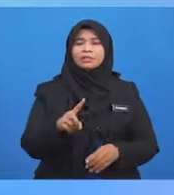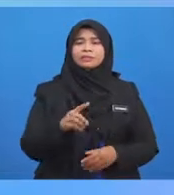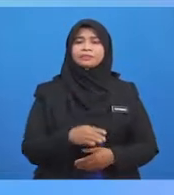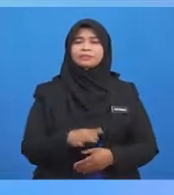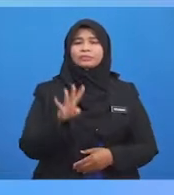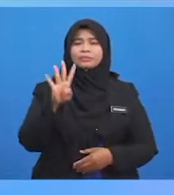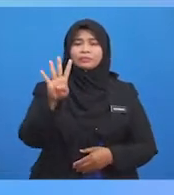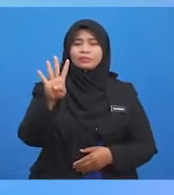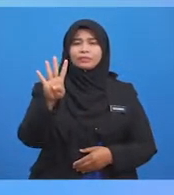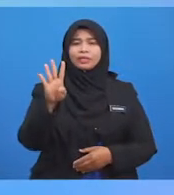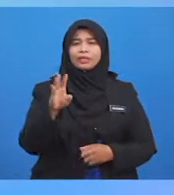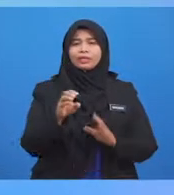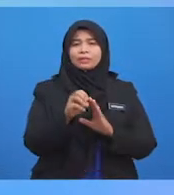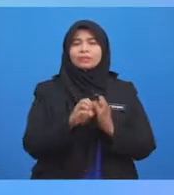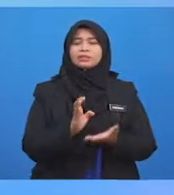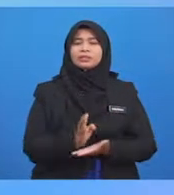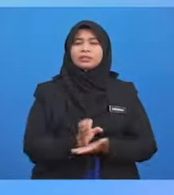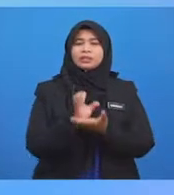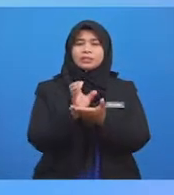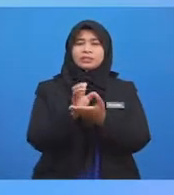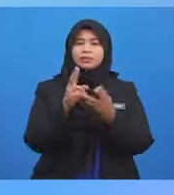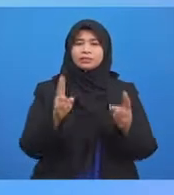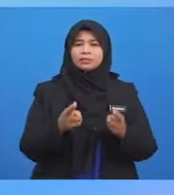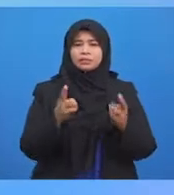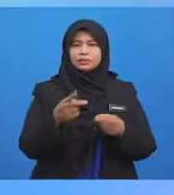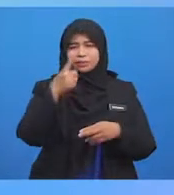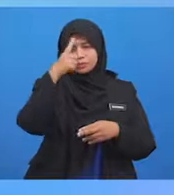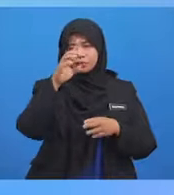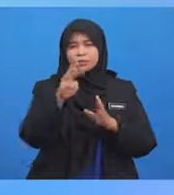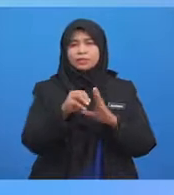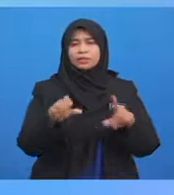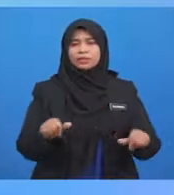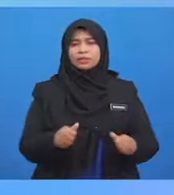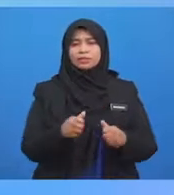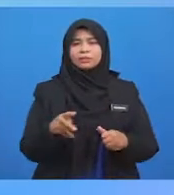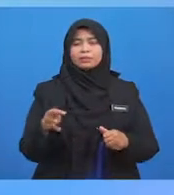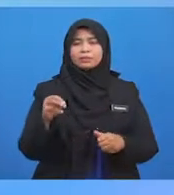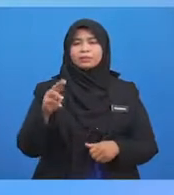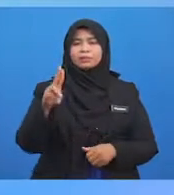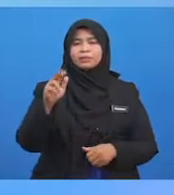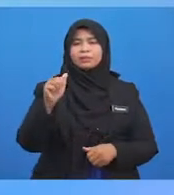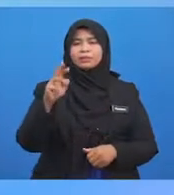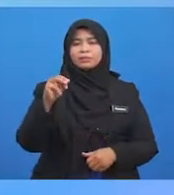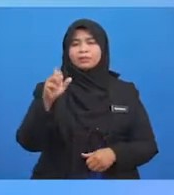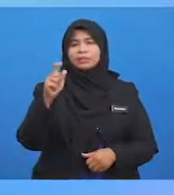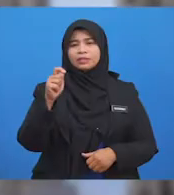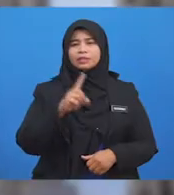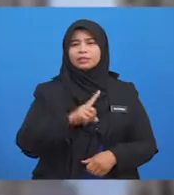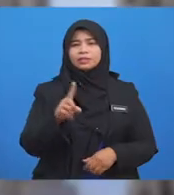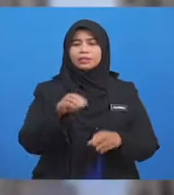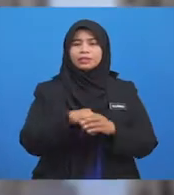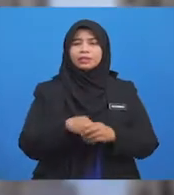yang terakhir mencadangkan usaha-usaha untuk mengamalkan muamalat Islam dalam kehidupan